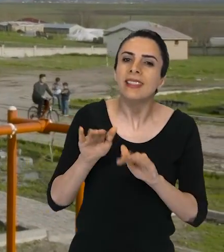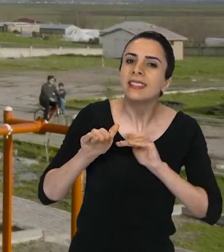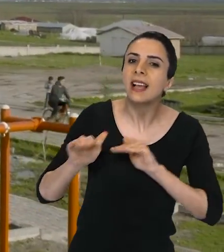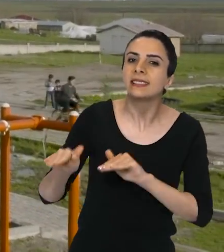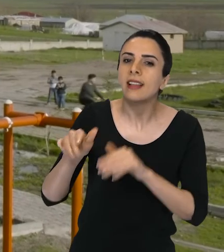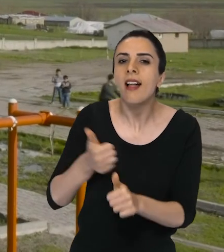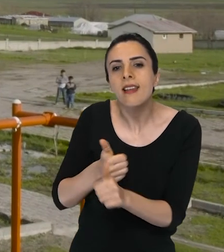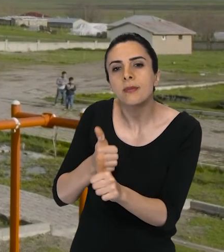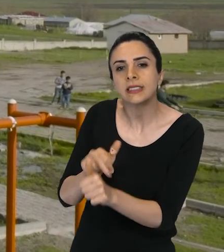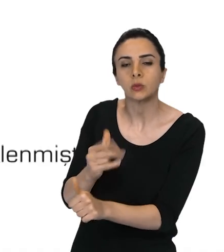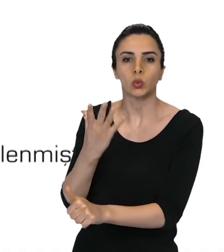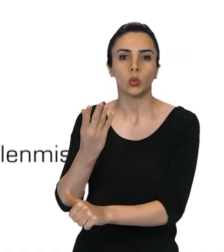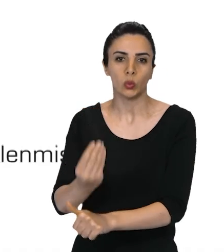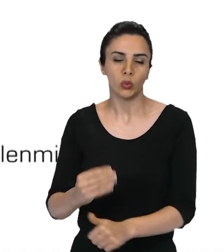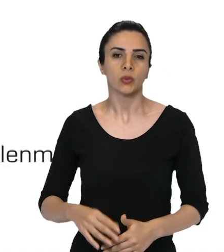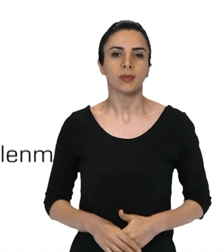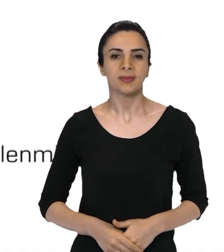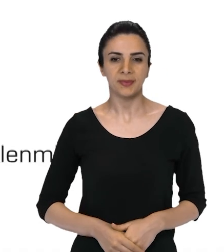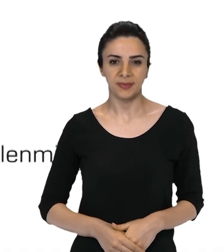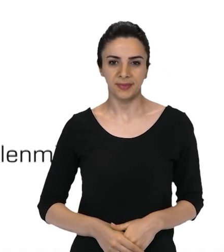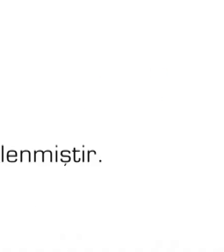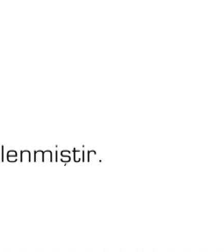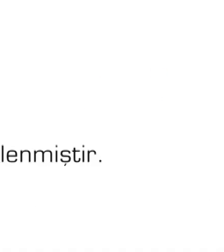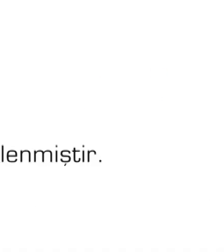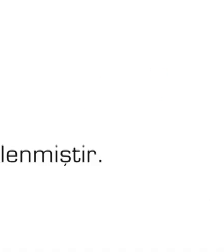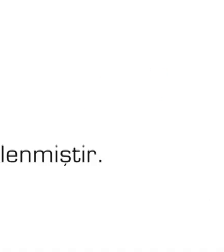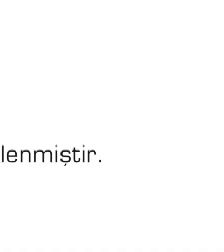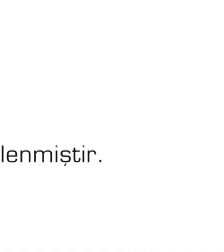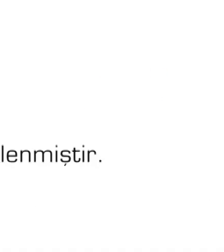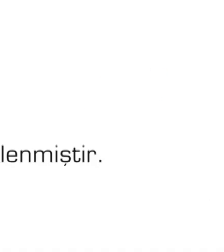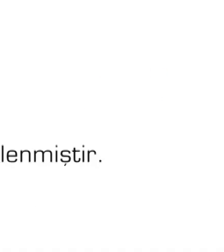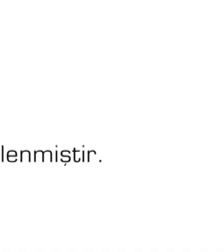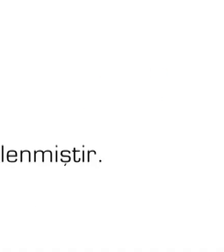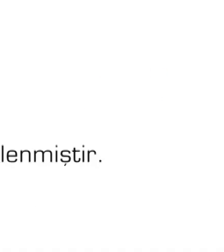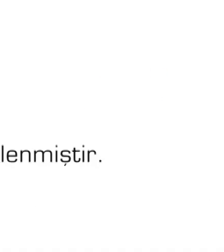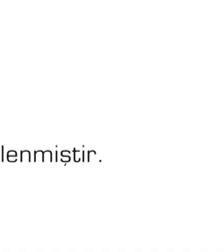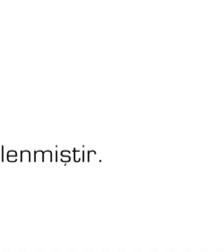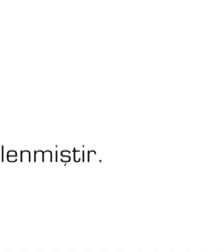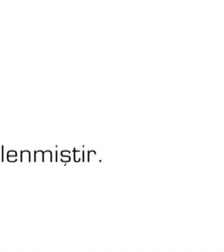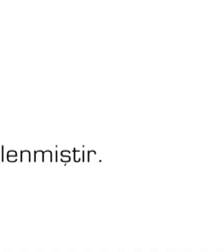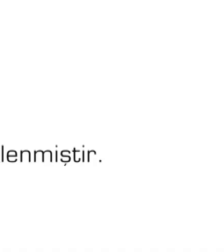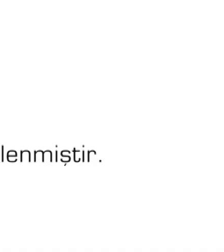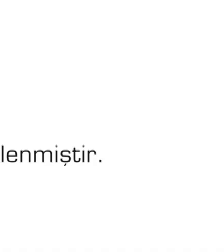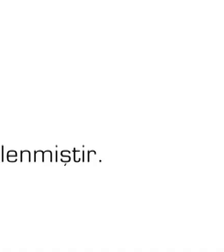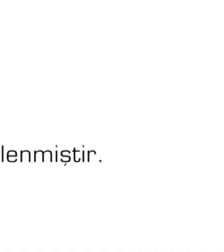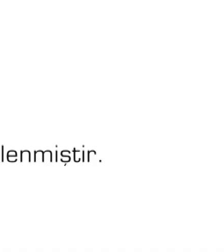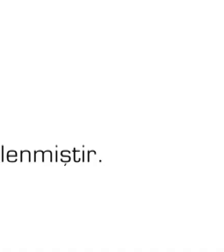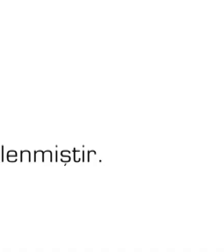Betimleme Derneğine